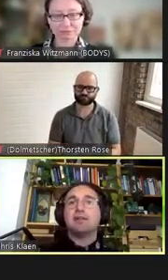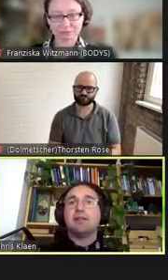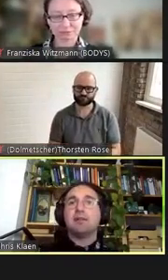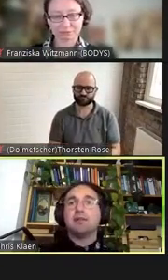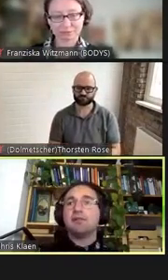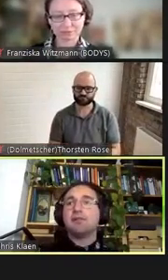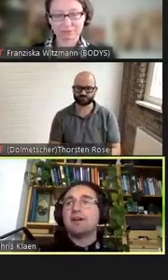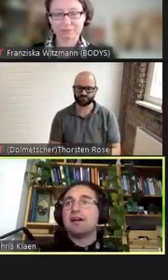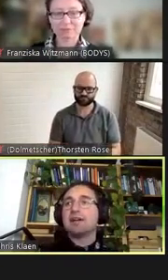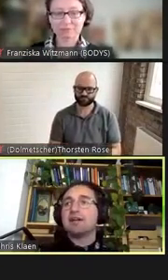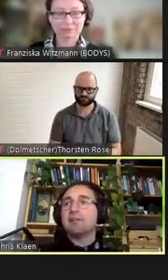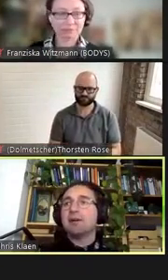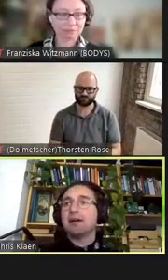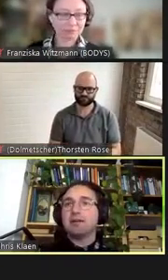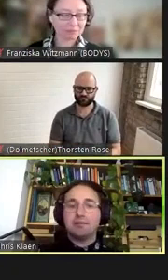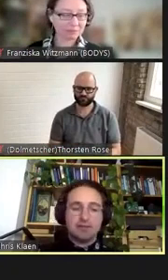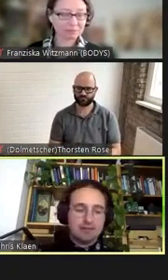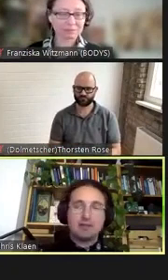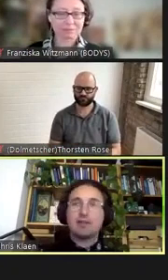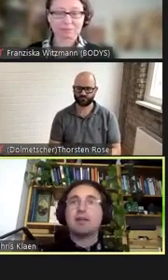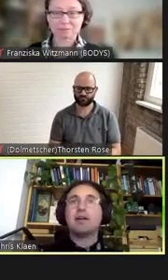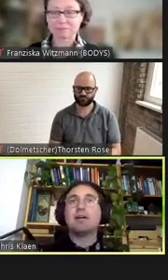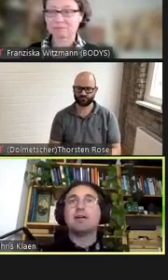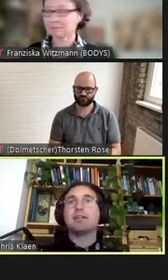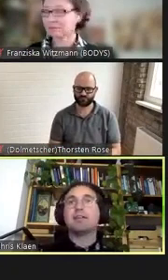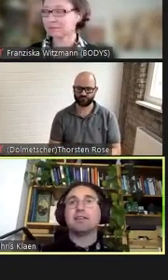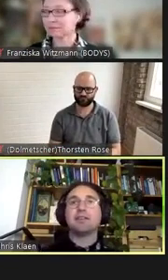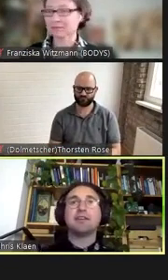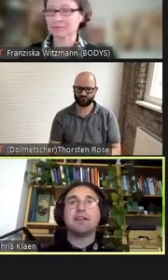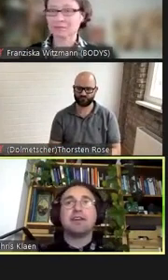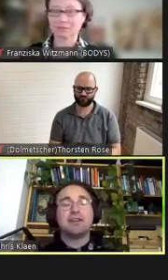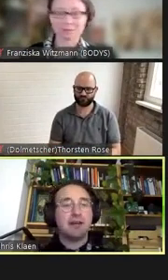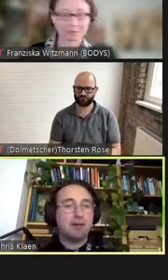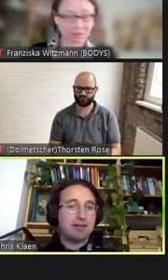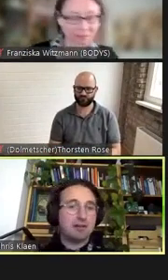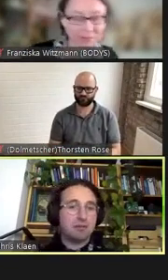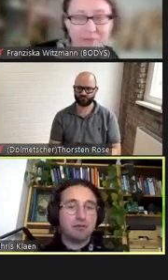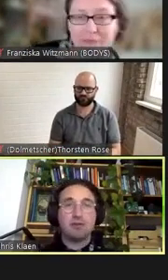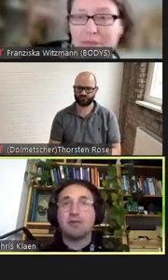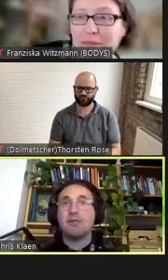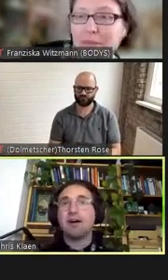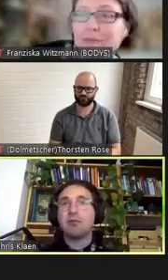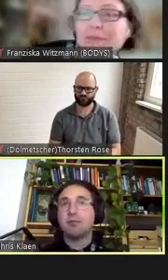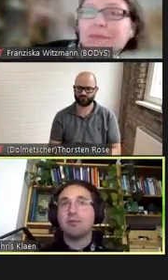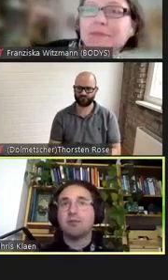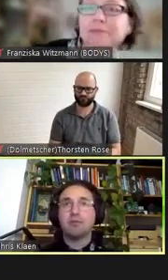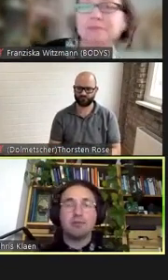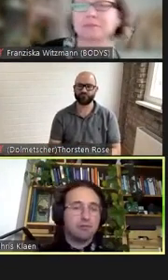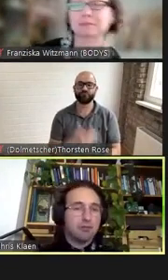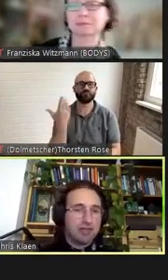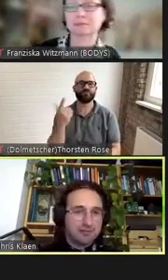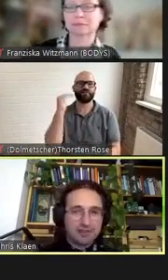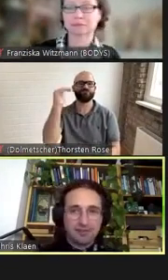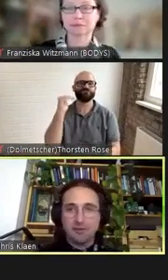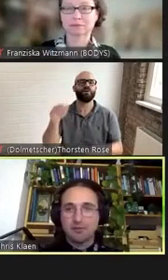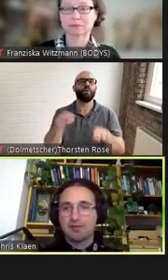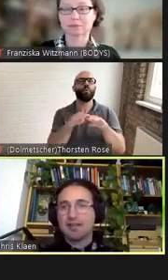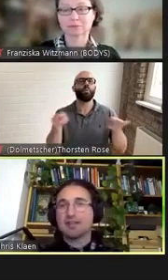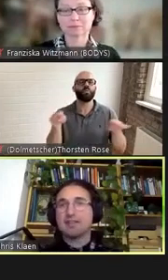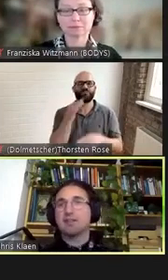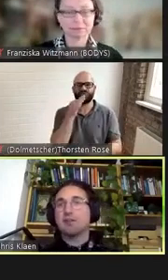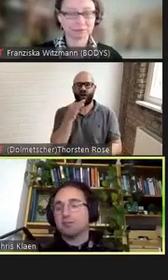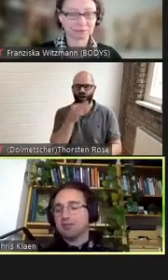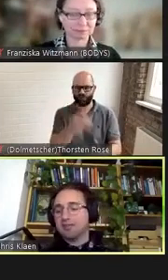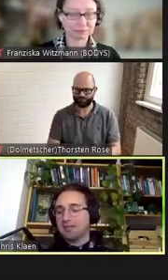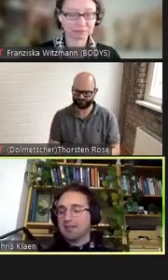Die Grundfragen dabei sind dabei im Grunde warum beschäftigen wir